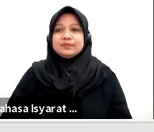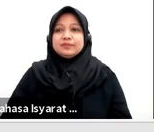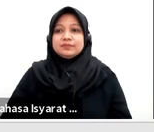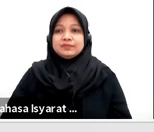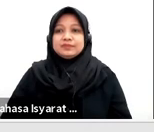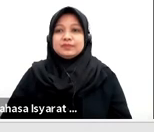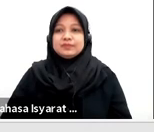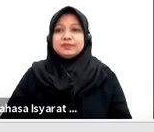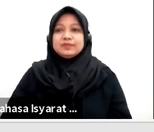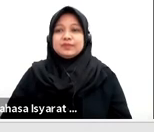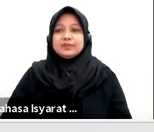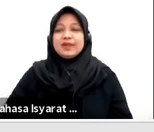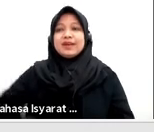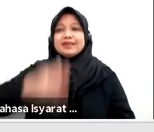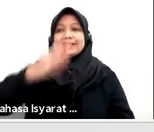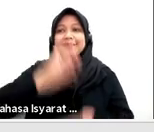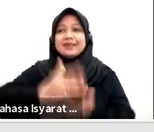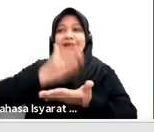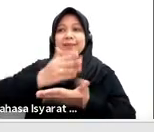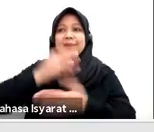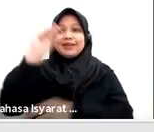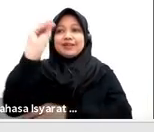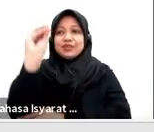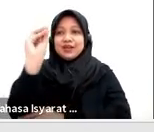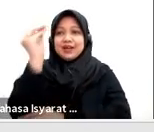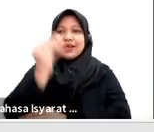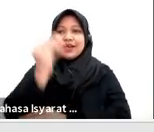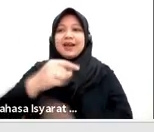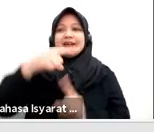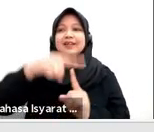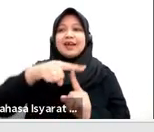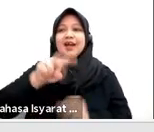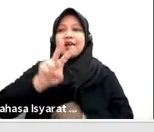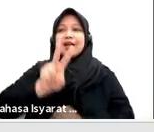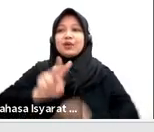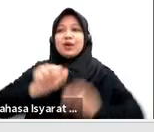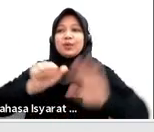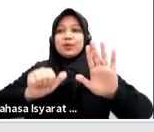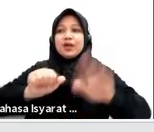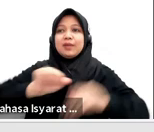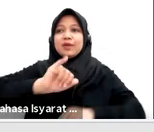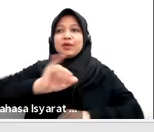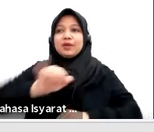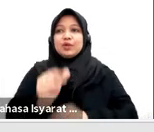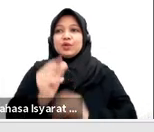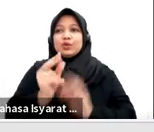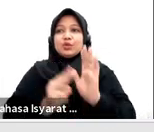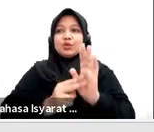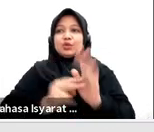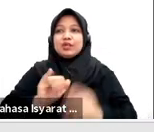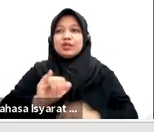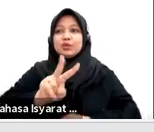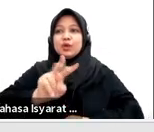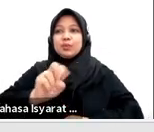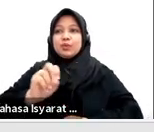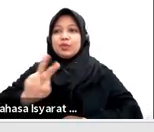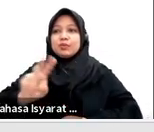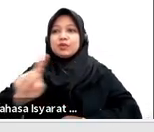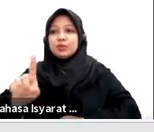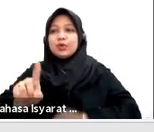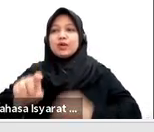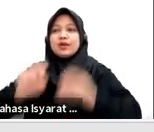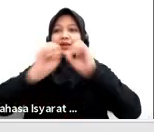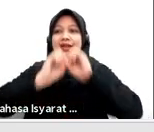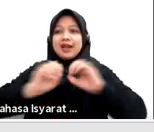Individu. Ditetapkan di Jakarta pada tanggal 26 Juni 2021, Deklarator dan